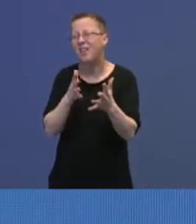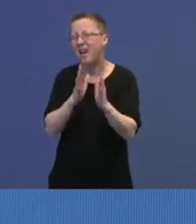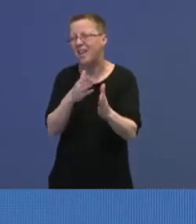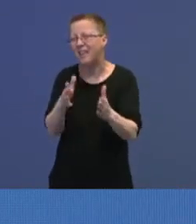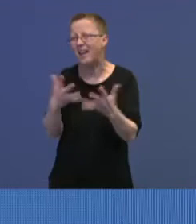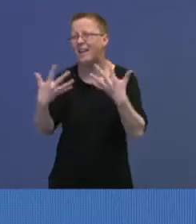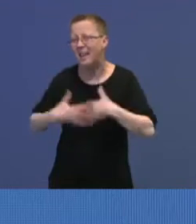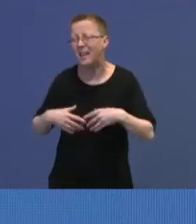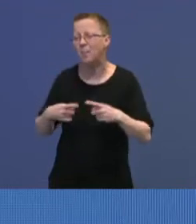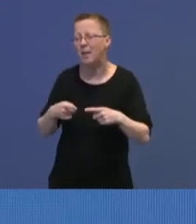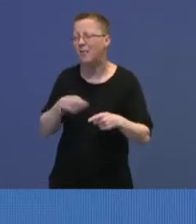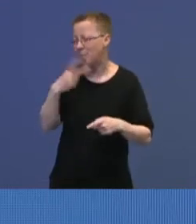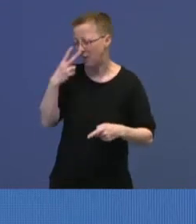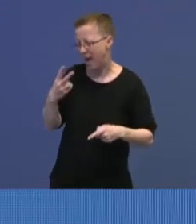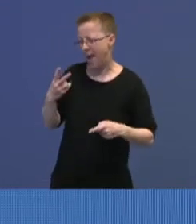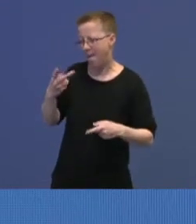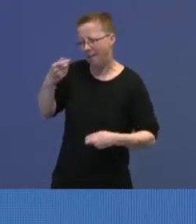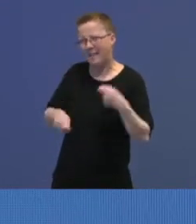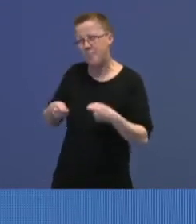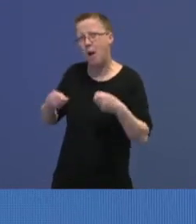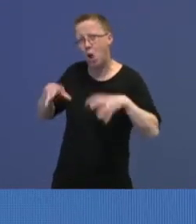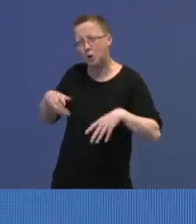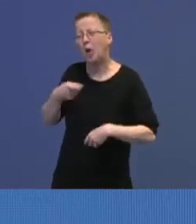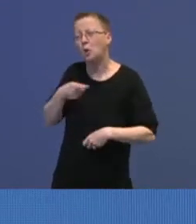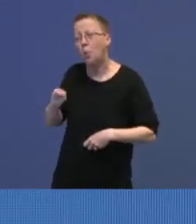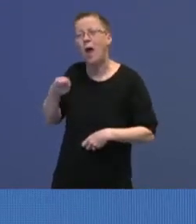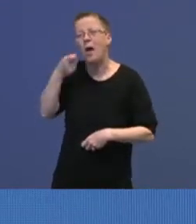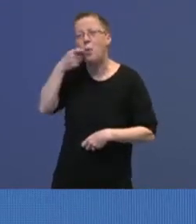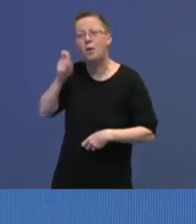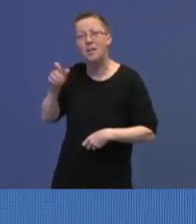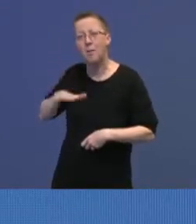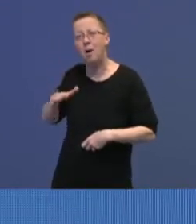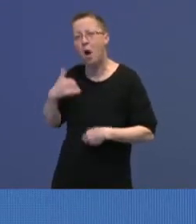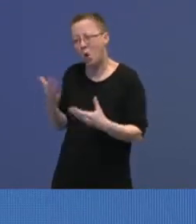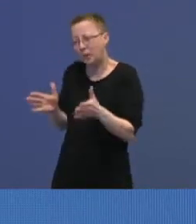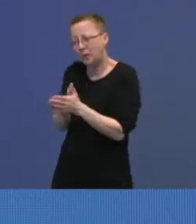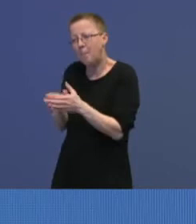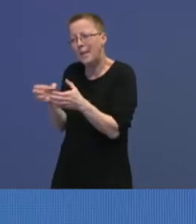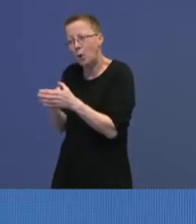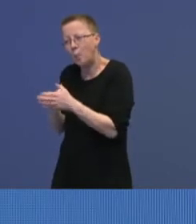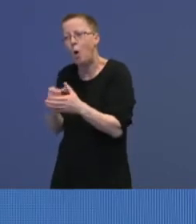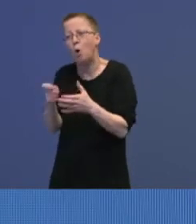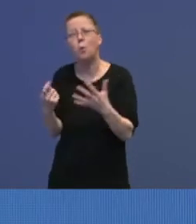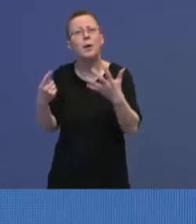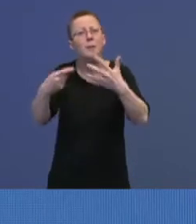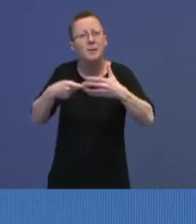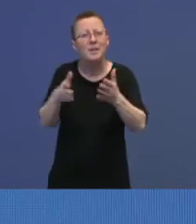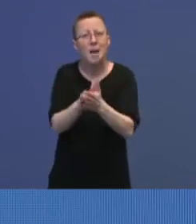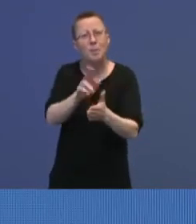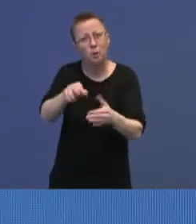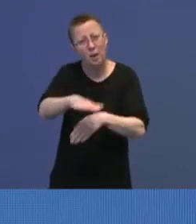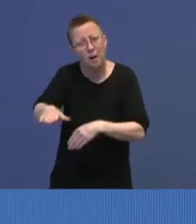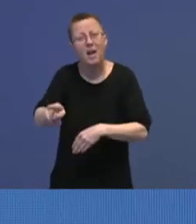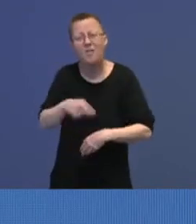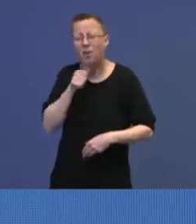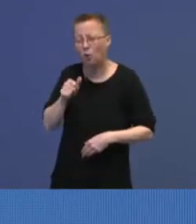kanskje må gjøres med de ukrainske barna sammen i gruppe, og noe integrert med de norske barna. Her tenker jeg at vi må finne gode,